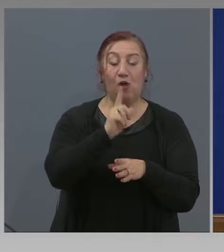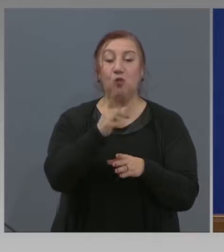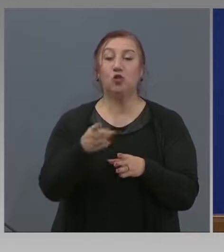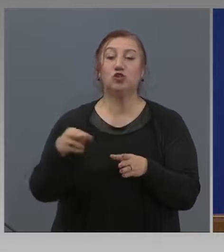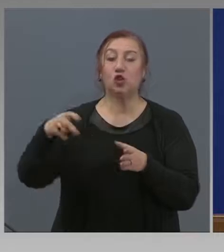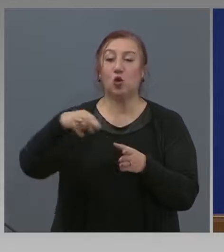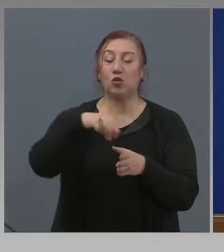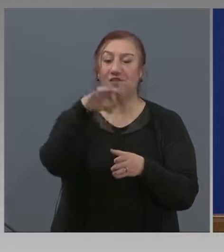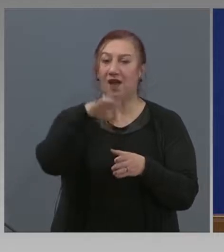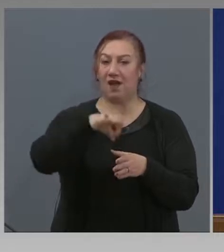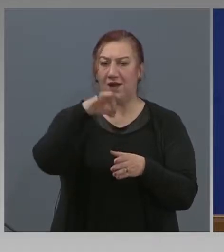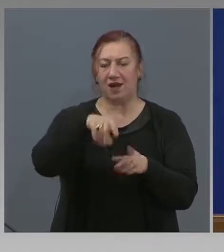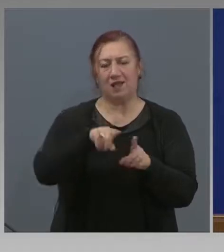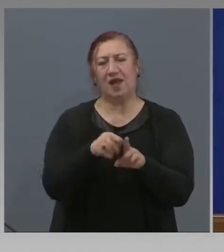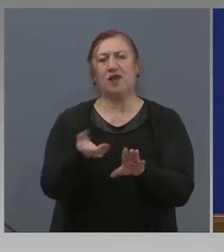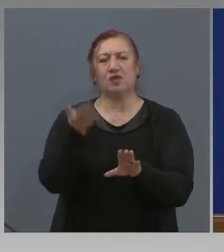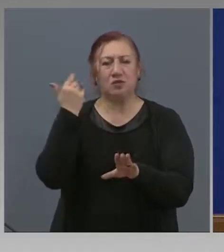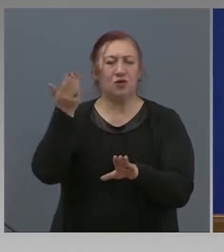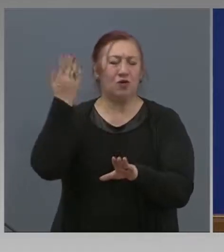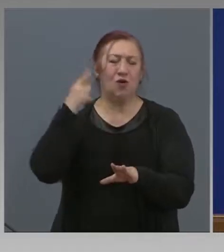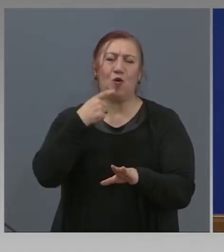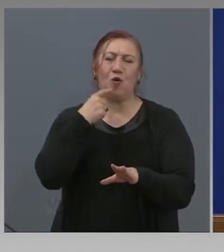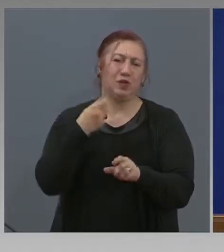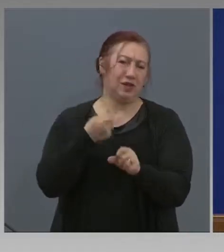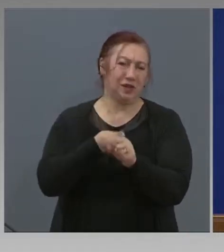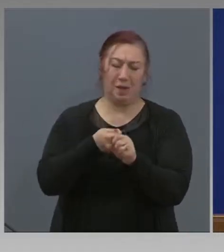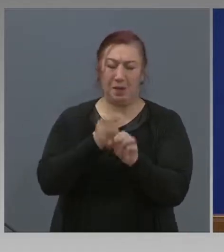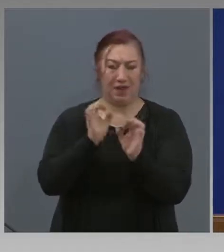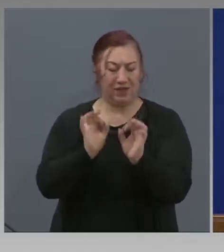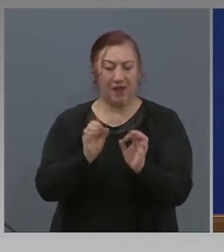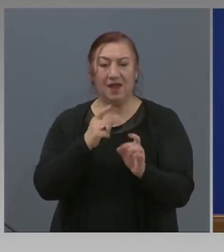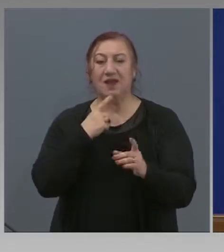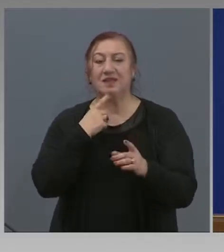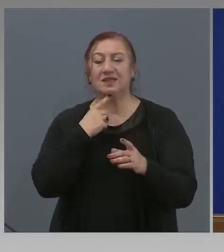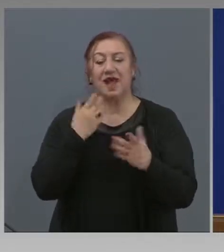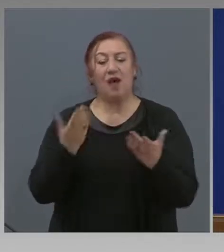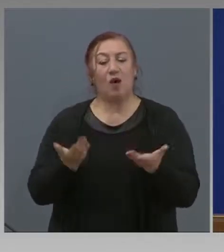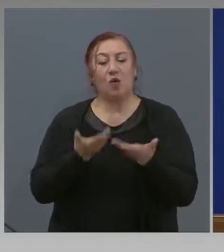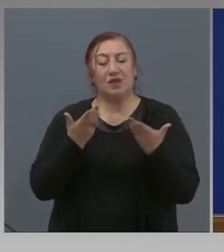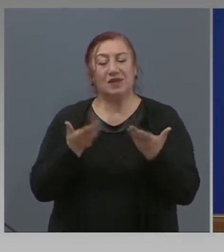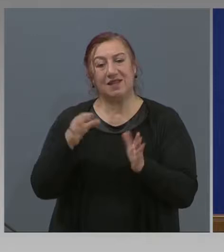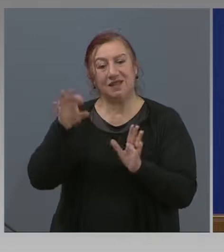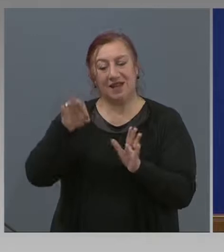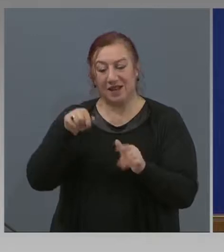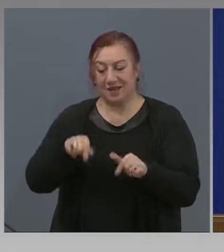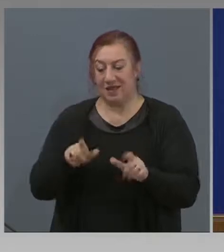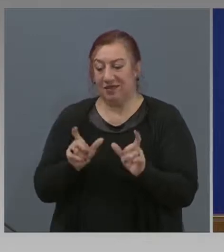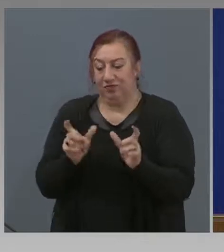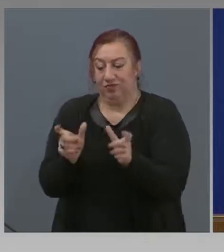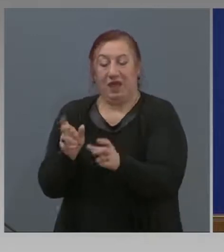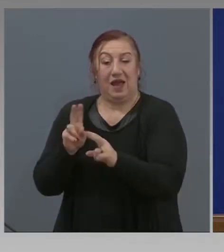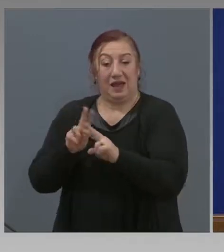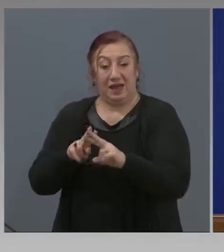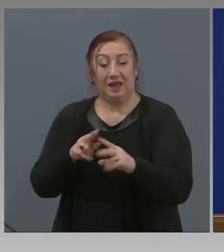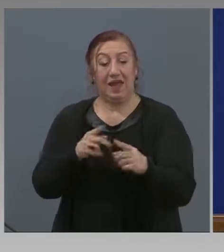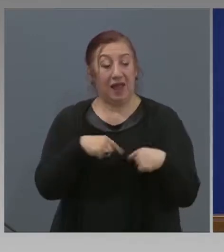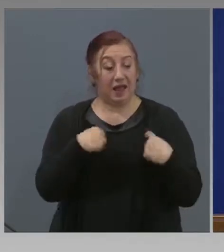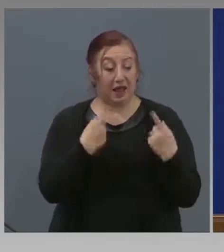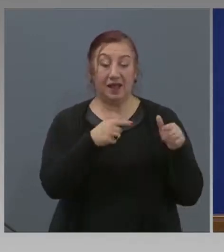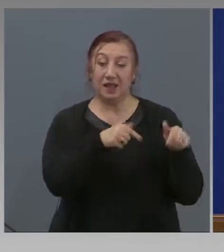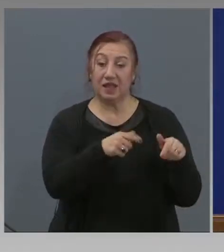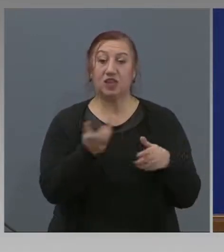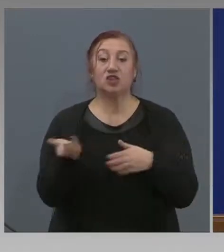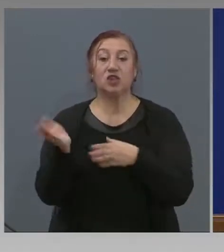такава каквато е многогодишната им практика. За улеснение на клиентите в условия на карантина ние ще